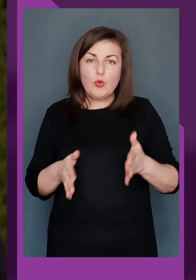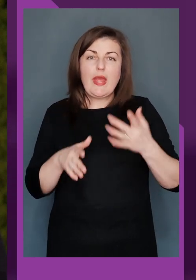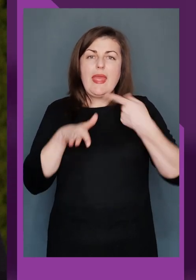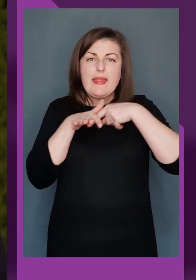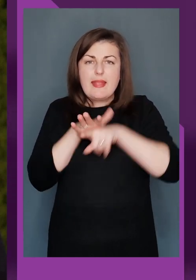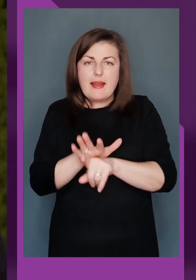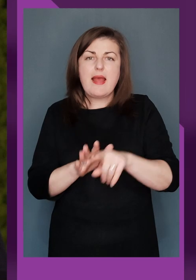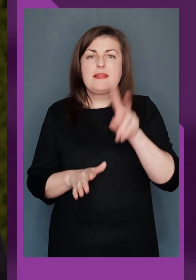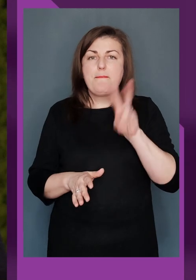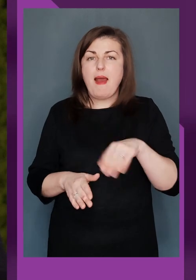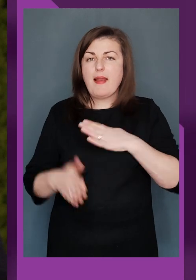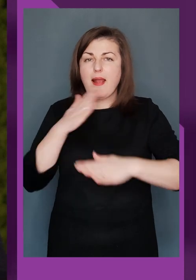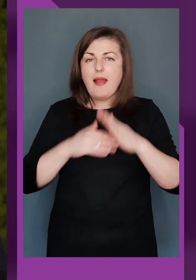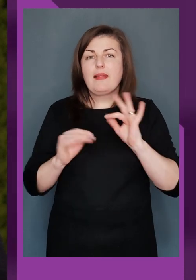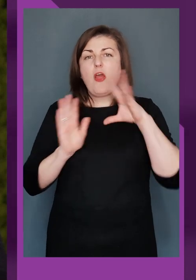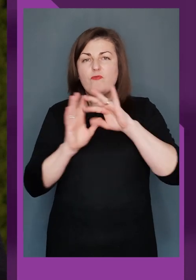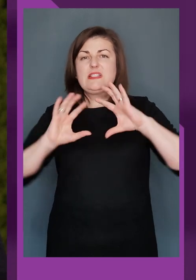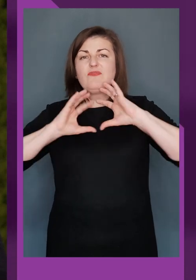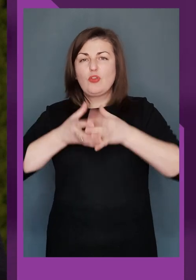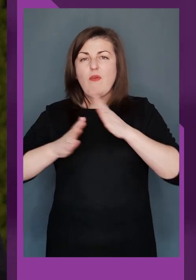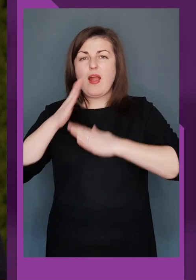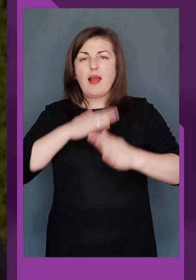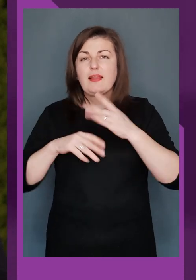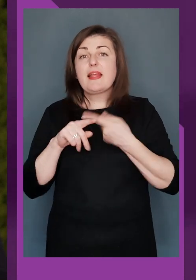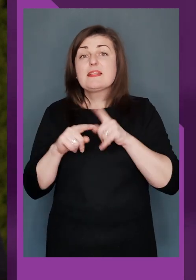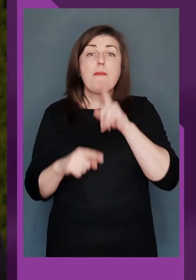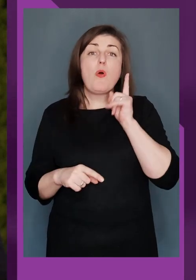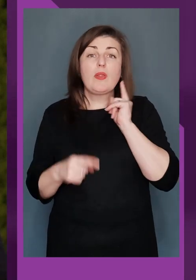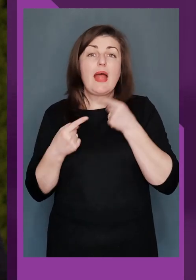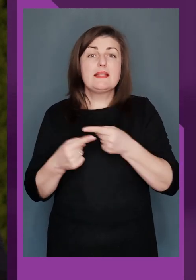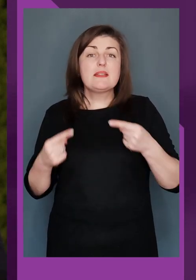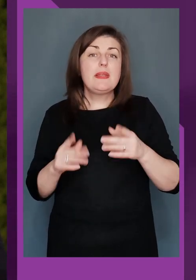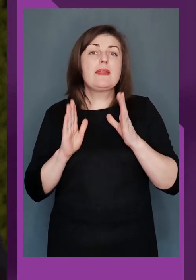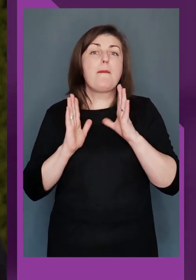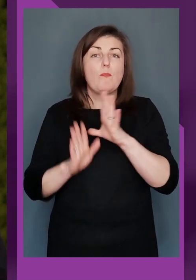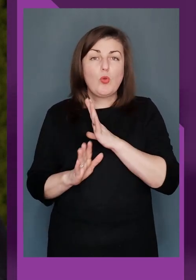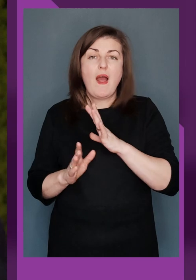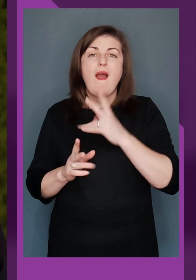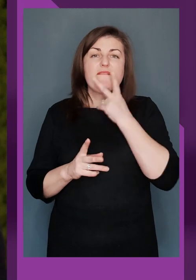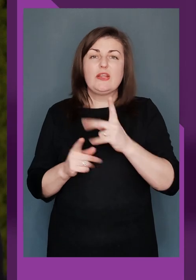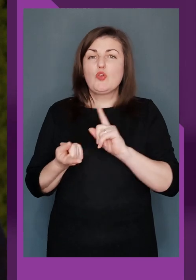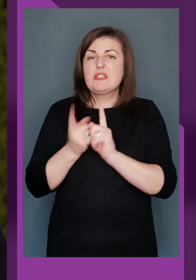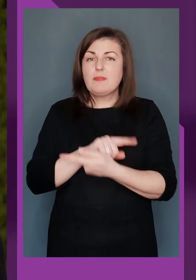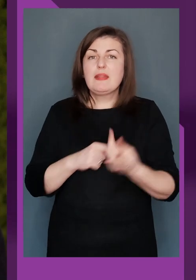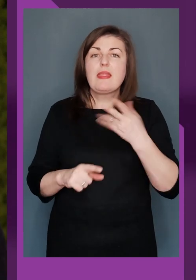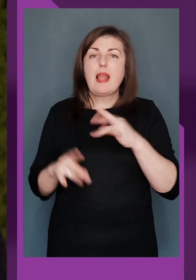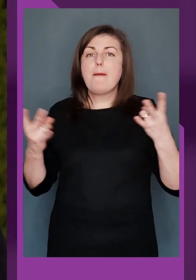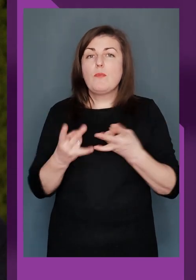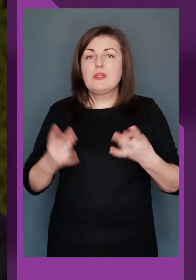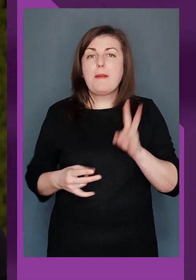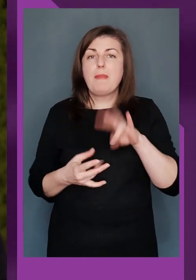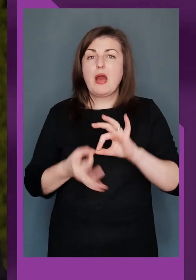інтеграція пара каратей у світове карате. Ця молода дисципліна була видозмінена саме для